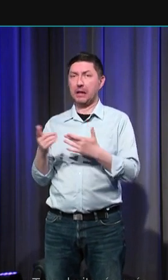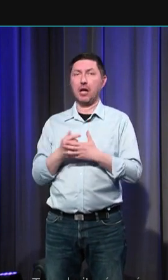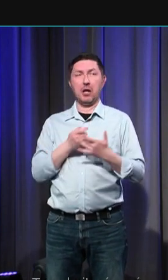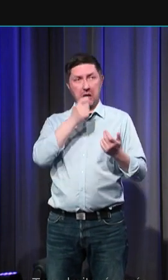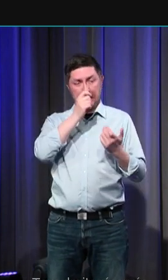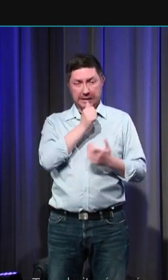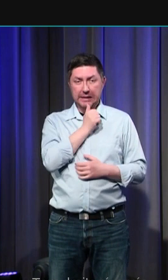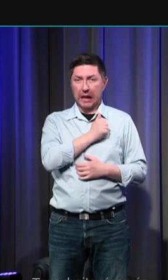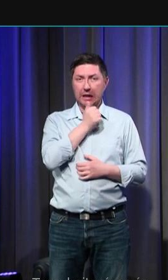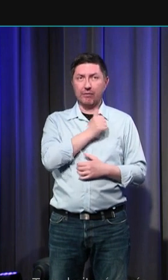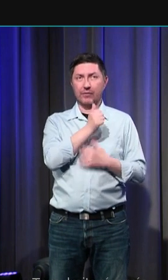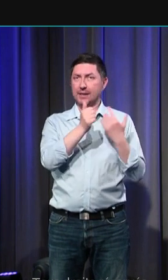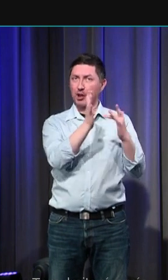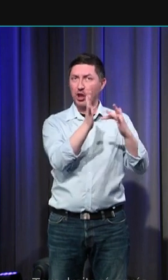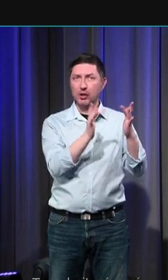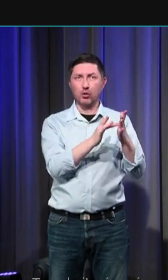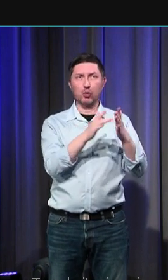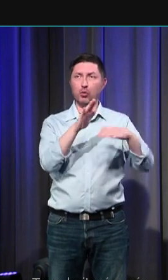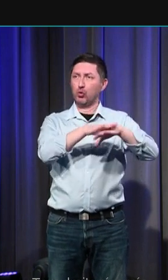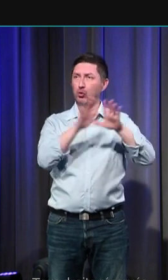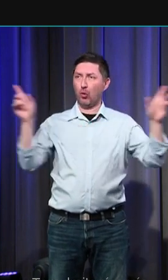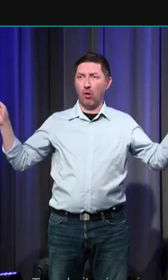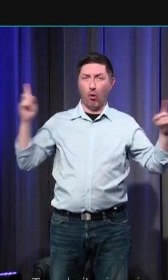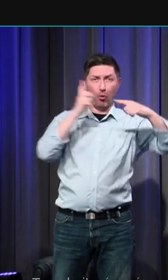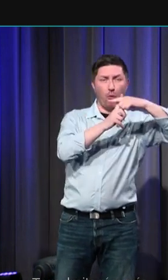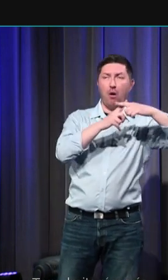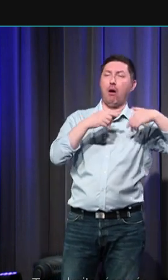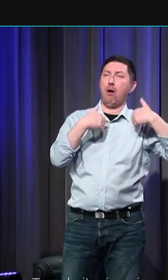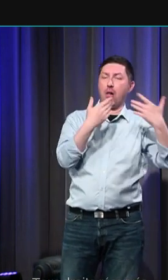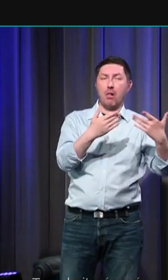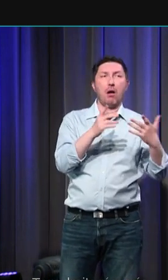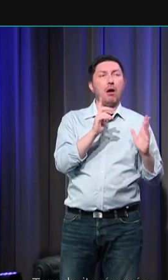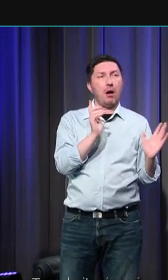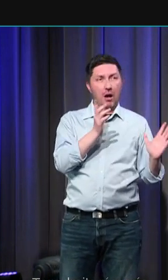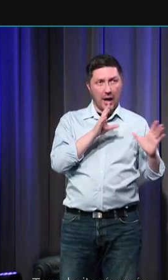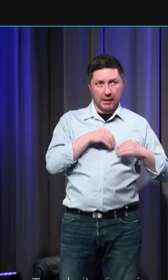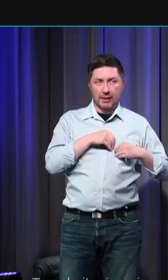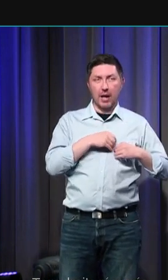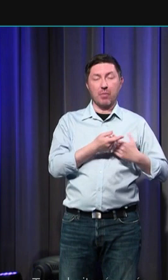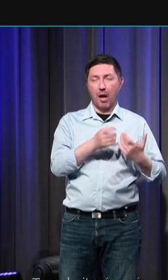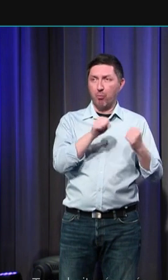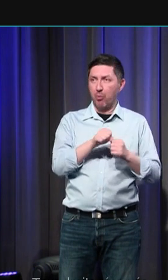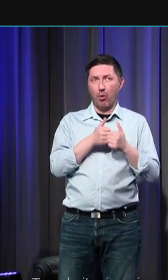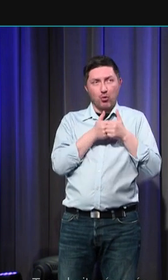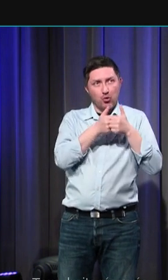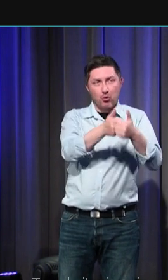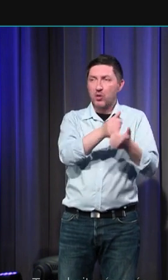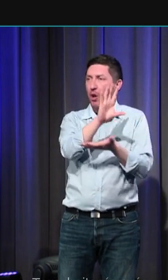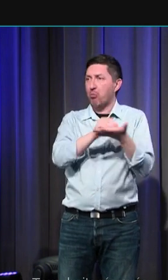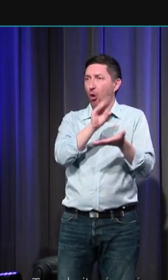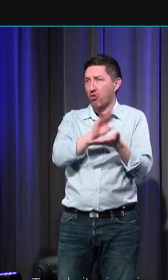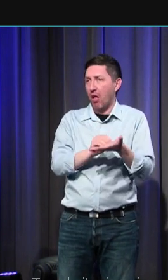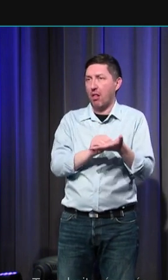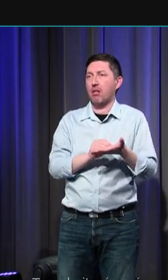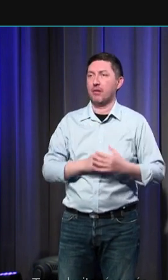est invité à conformer sa propre vie aux souffrances du Christ. Un puissant modèle de piété